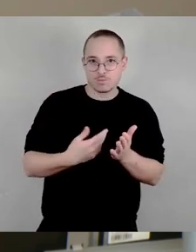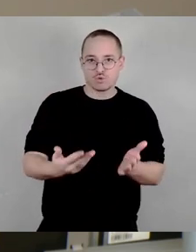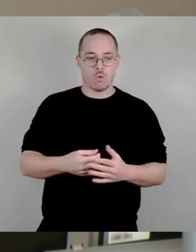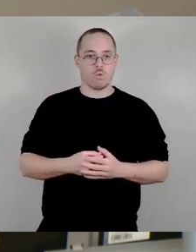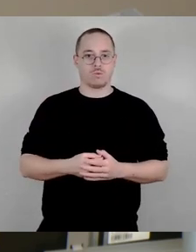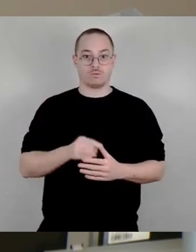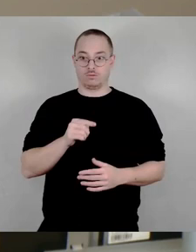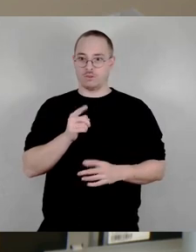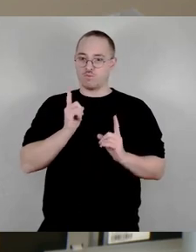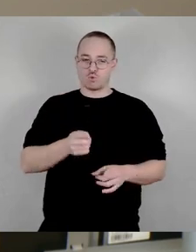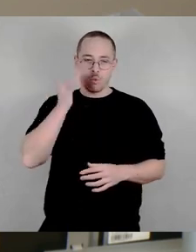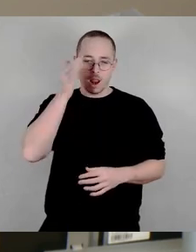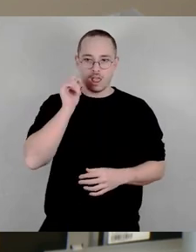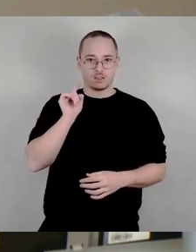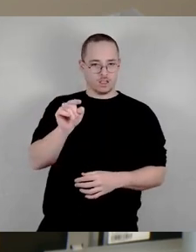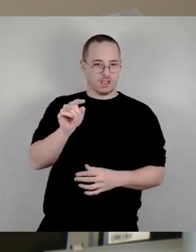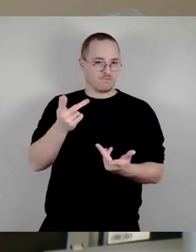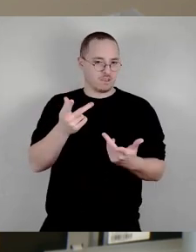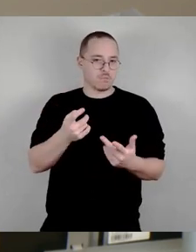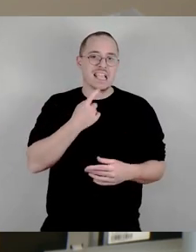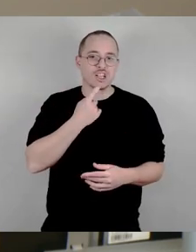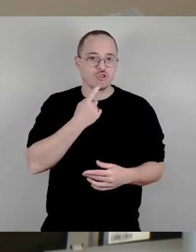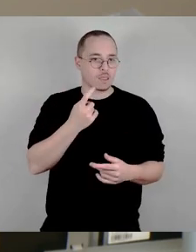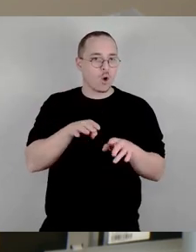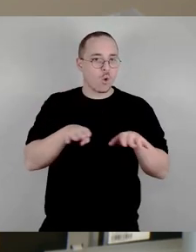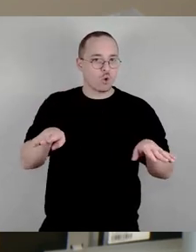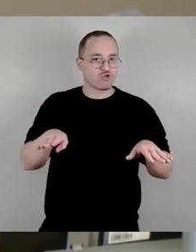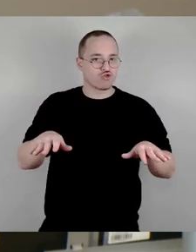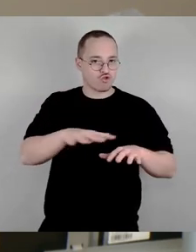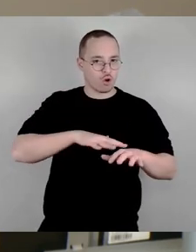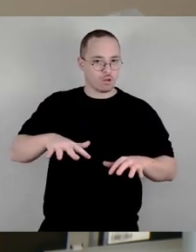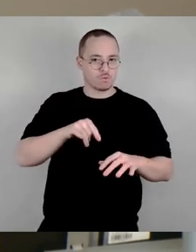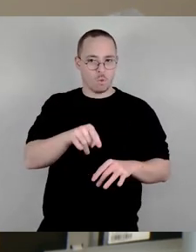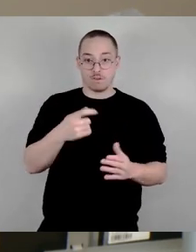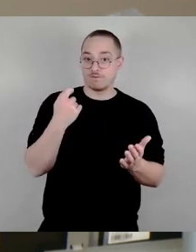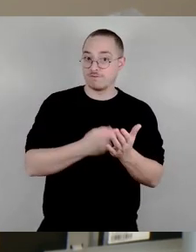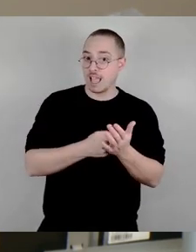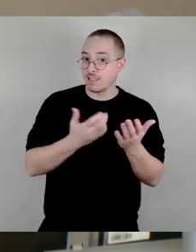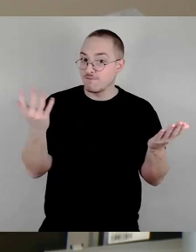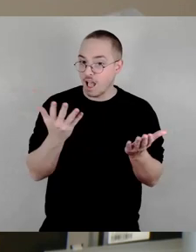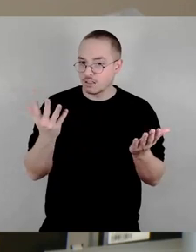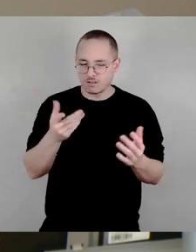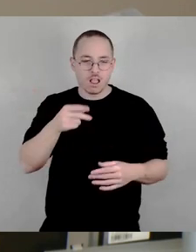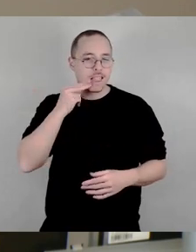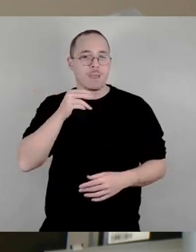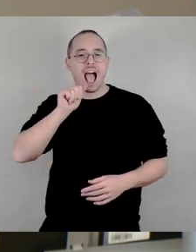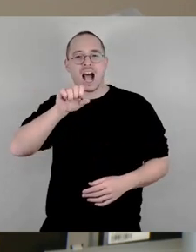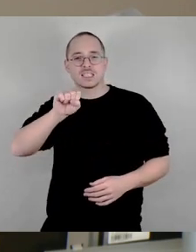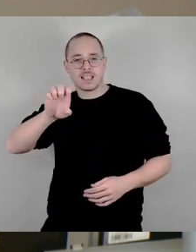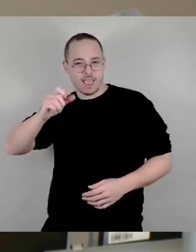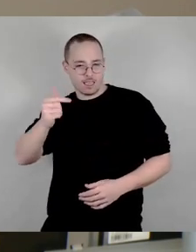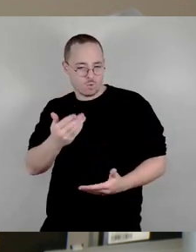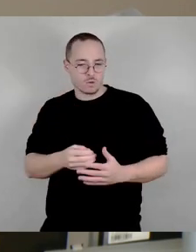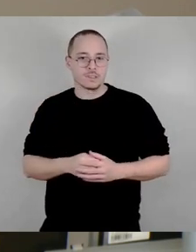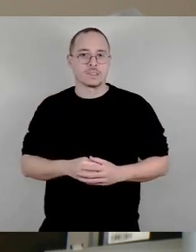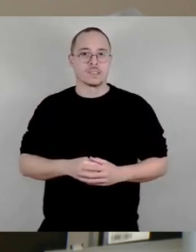Acid, ein Grundstück, was ist das wert? Und das ist natürlich das Wert, was ich damit machen kann, welche Rendite ich erzielen